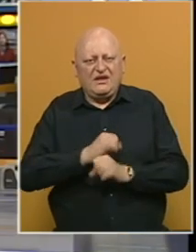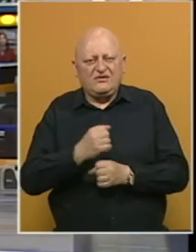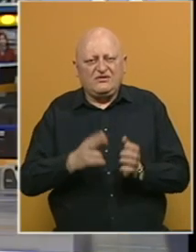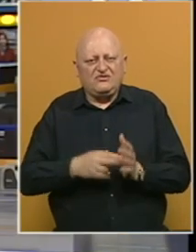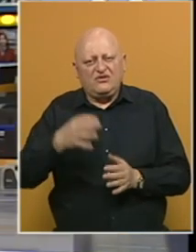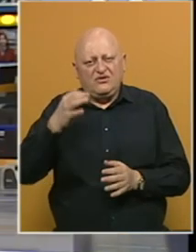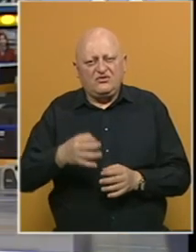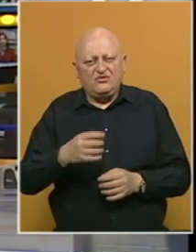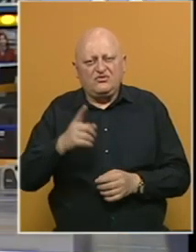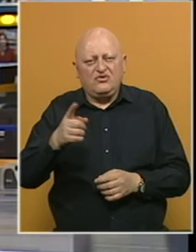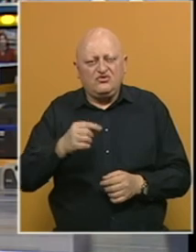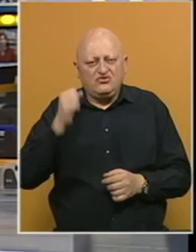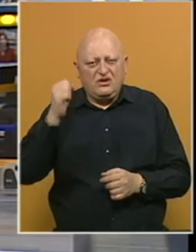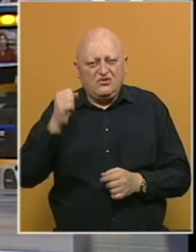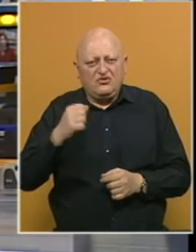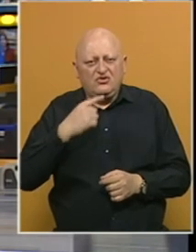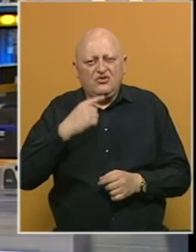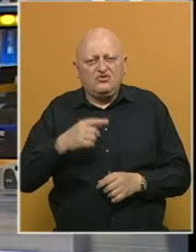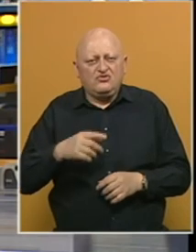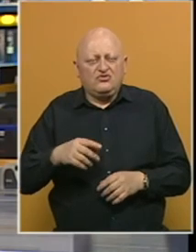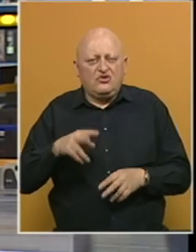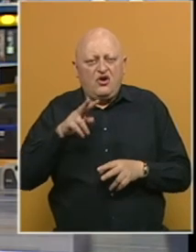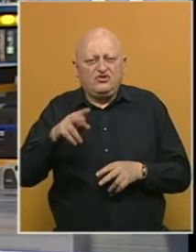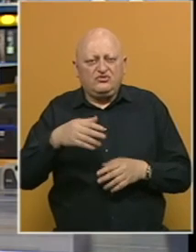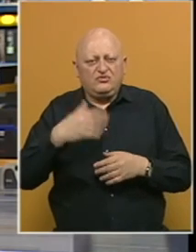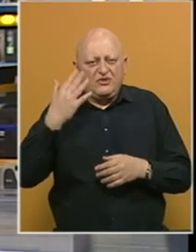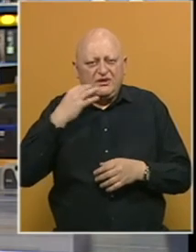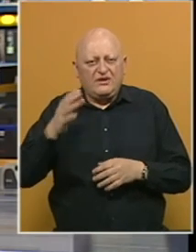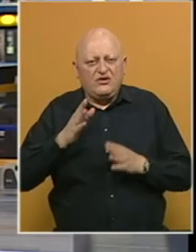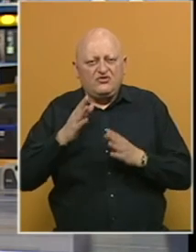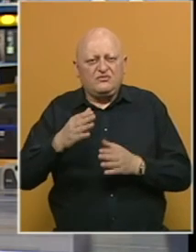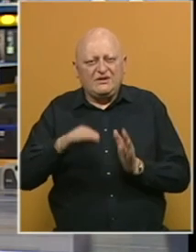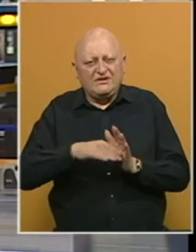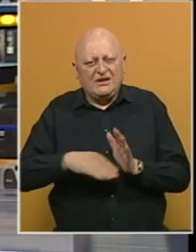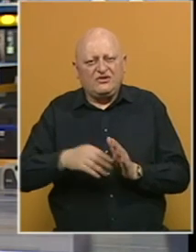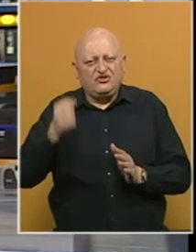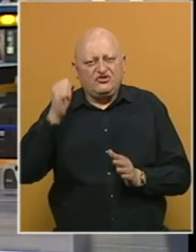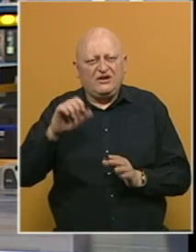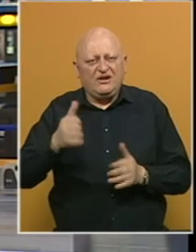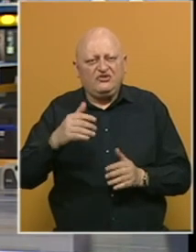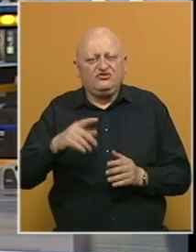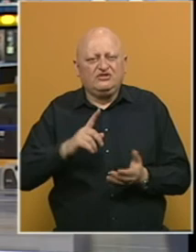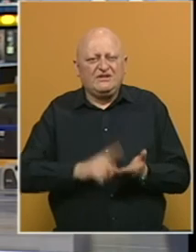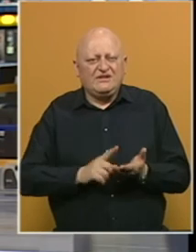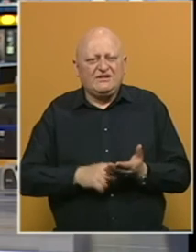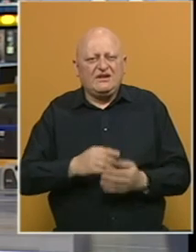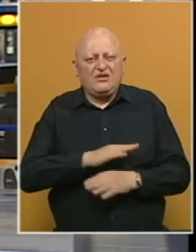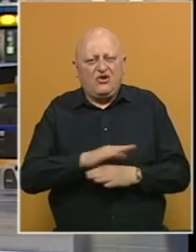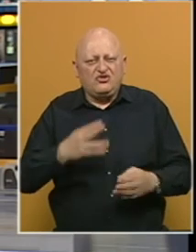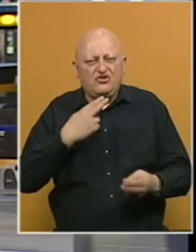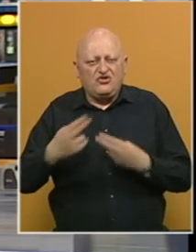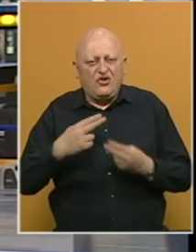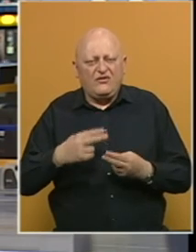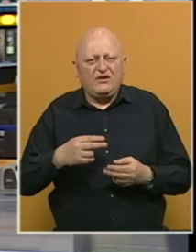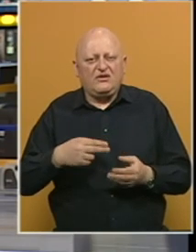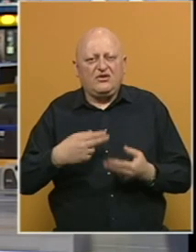Hercegovačko-Neritvanskom kantonu su u Štrajku. Dok su oči javnosti proteklih dana usmirene na zakonitost Štrajka i da li će sindikati konačno